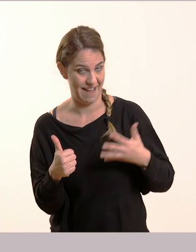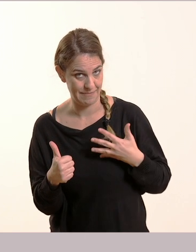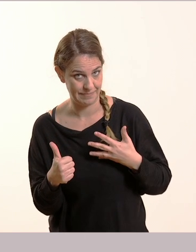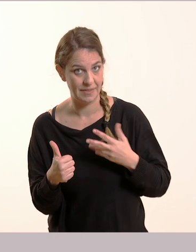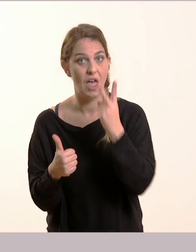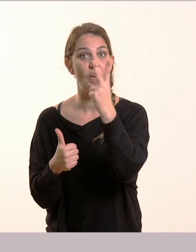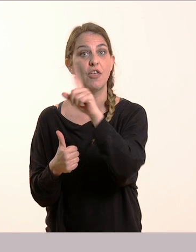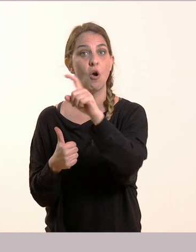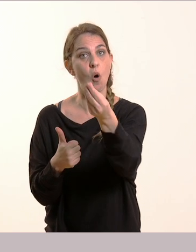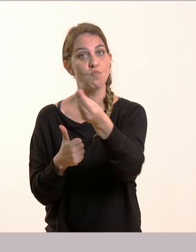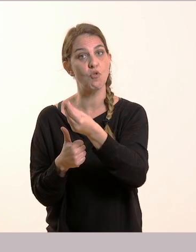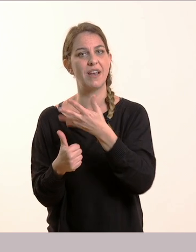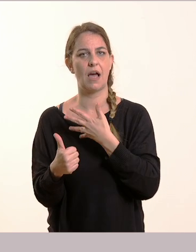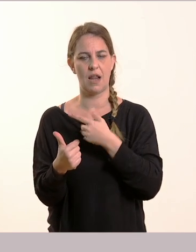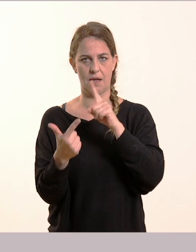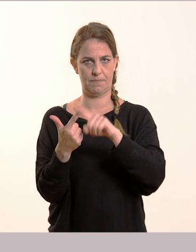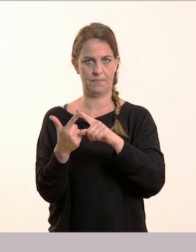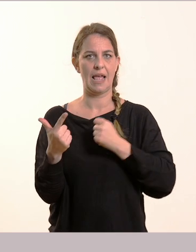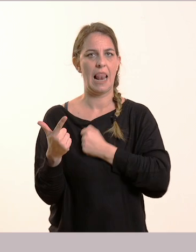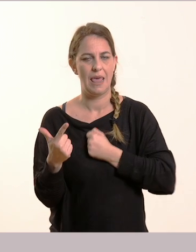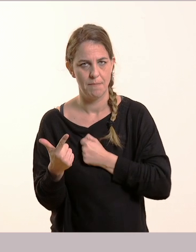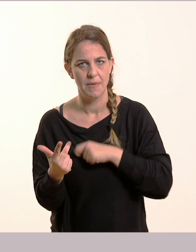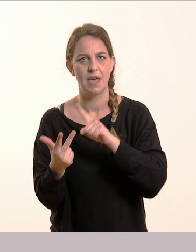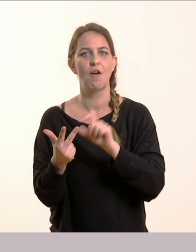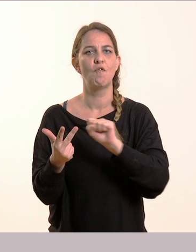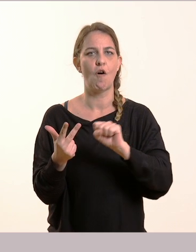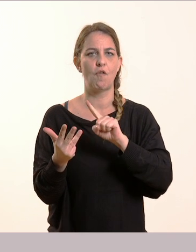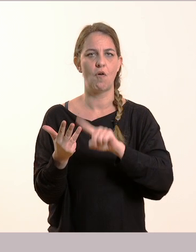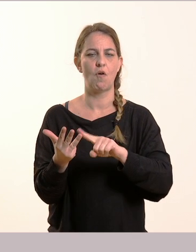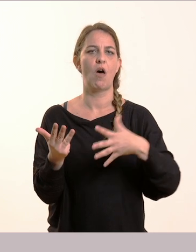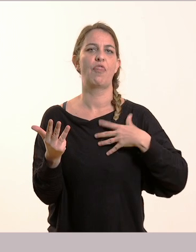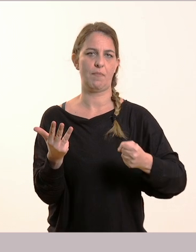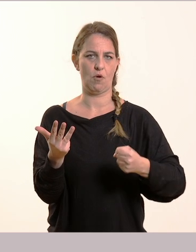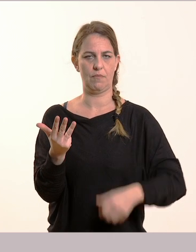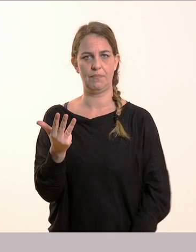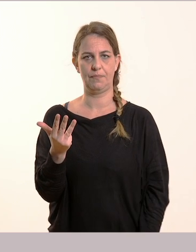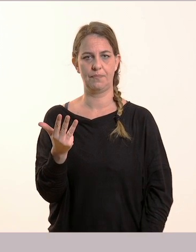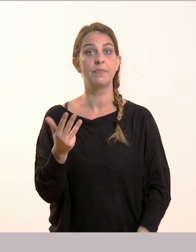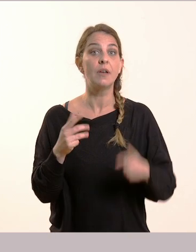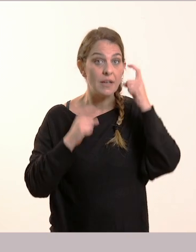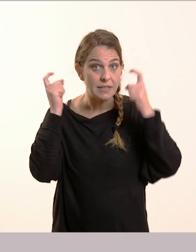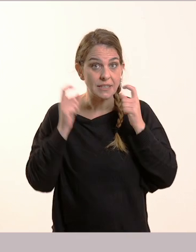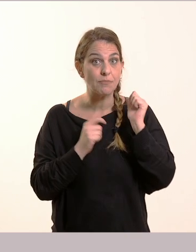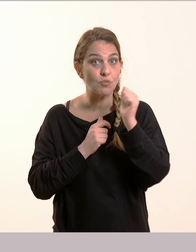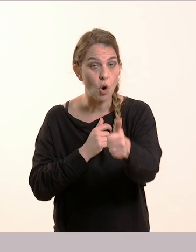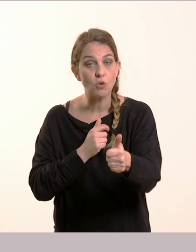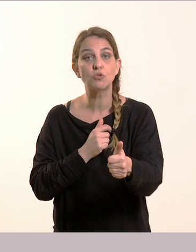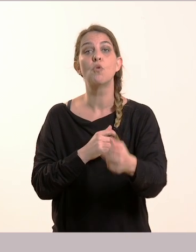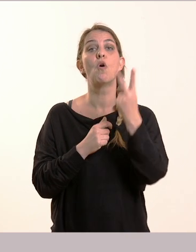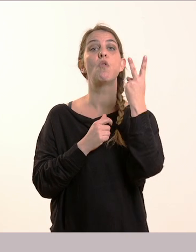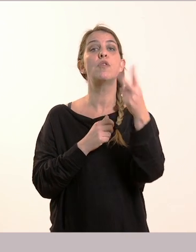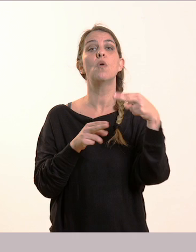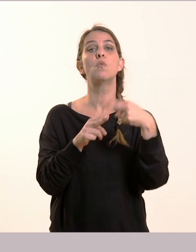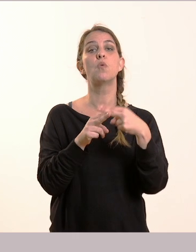λύπη, φόβο και θυμώ. Για να σκεφτείτε. Σκεφτείτε μου δύο πράγματα που σας κάνουν,